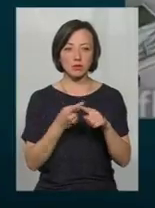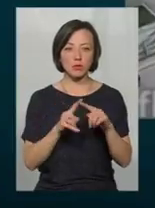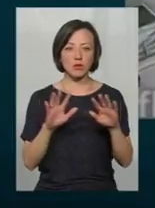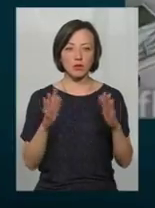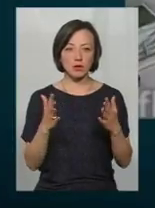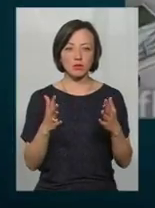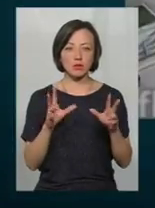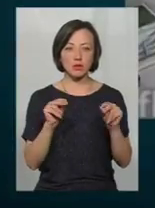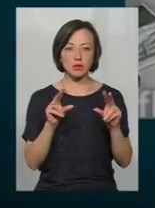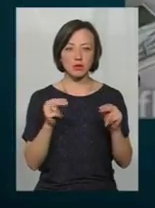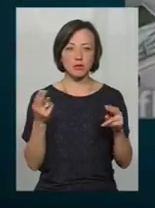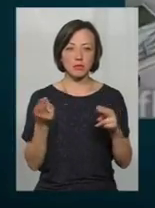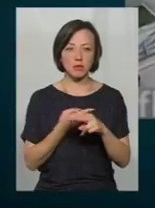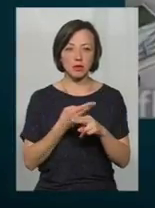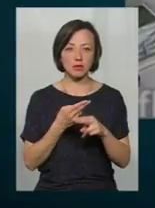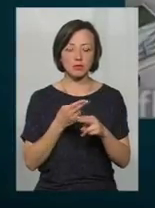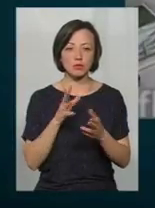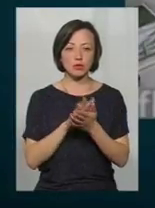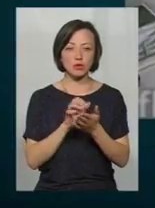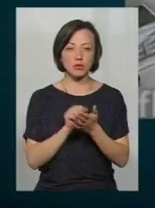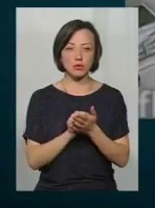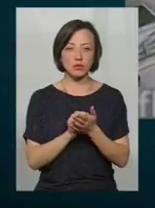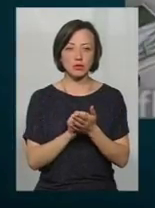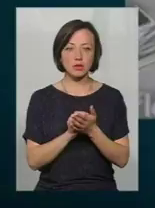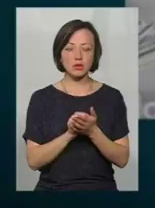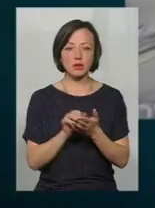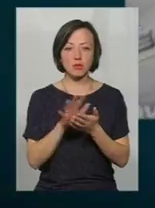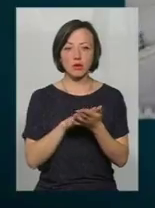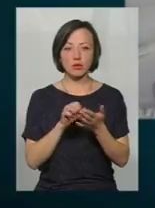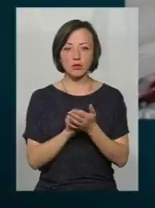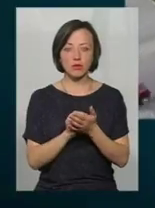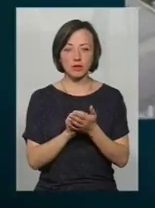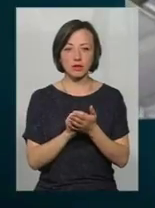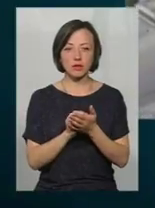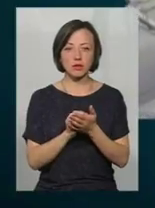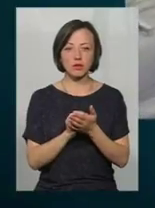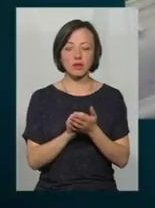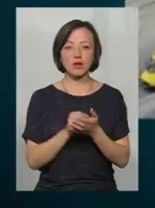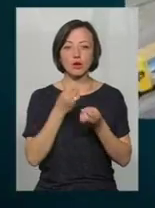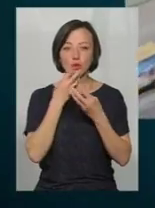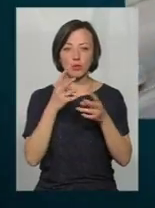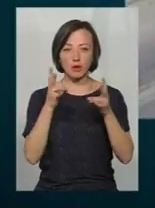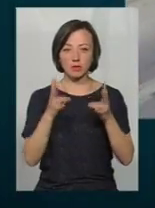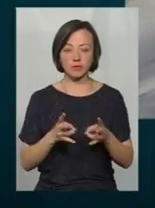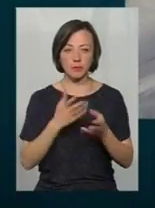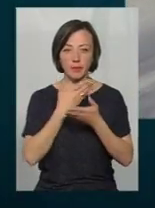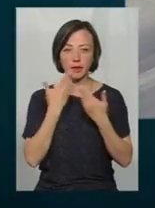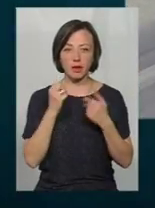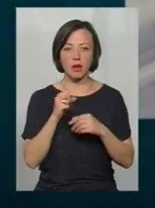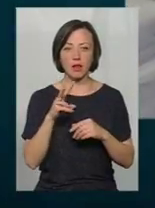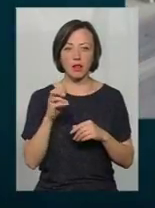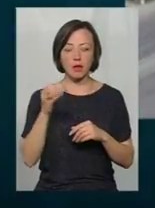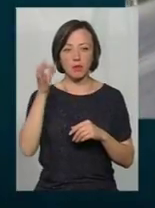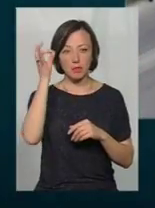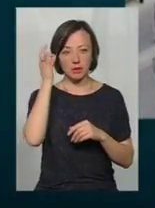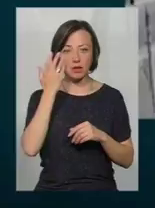обійшлося без суттєвих ушкоджень, тільки там майнові втрати понесли автомобілі. Добре, щоб без потерпілих. Але, тим не менше, ми